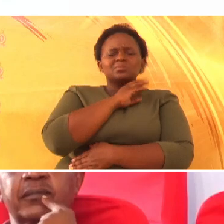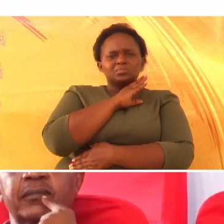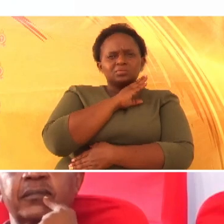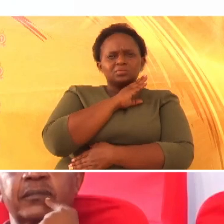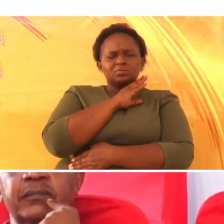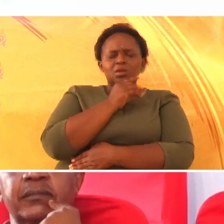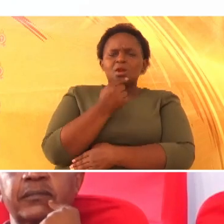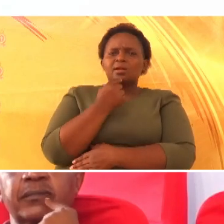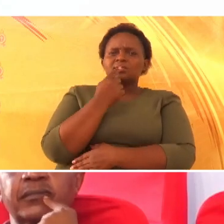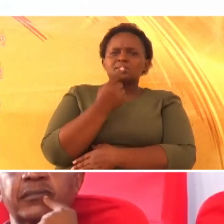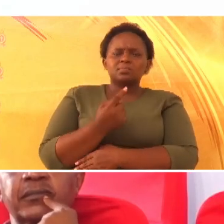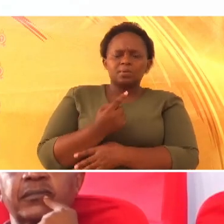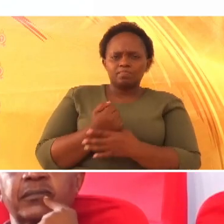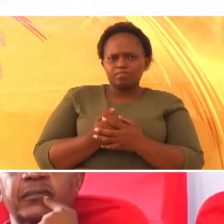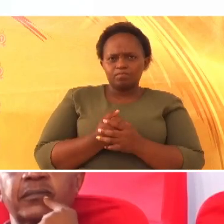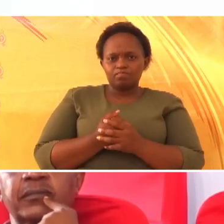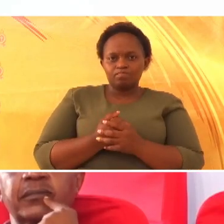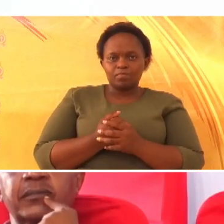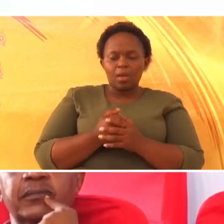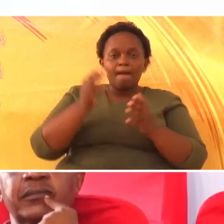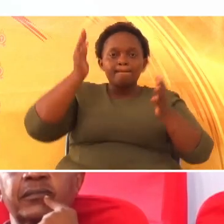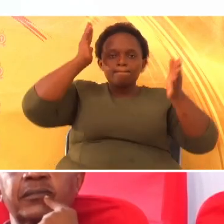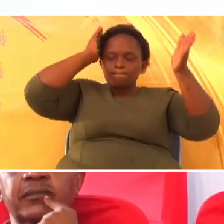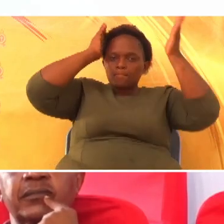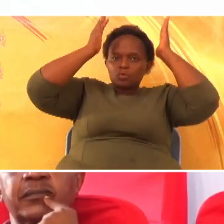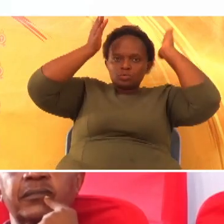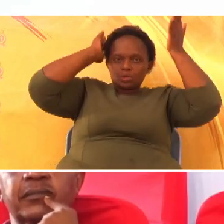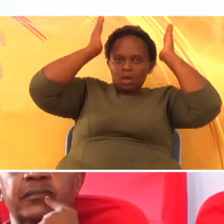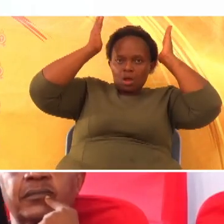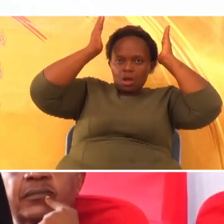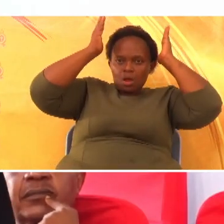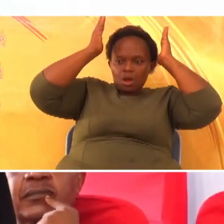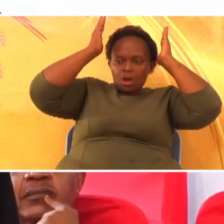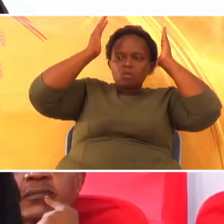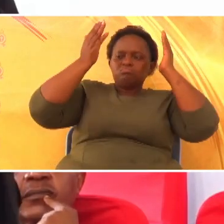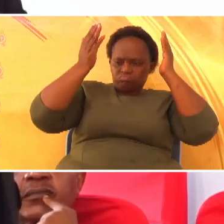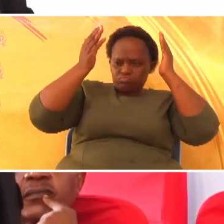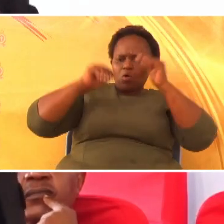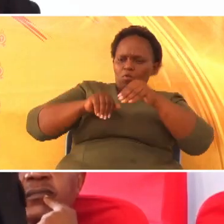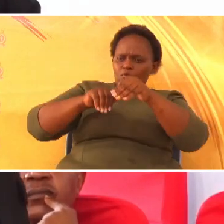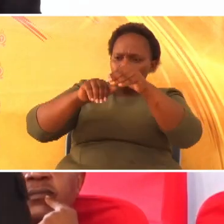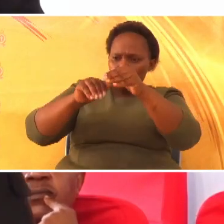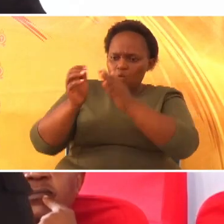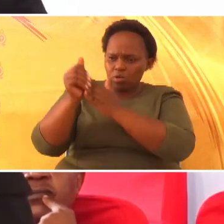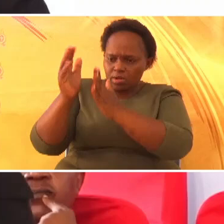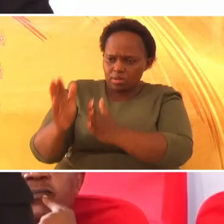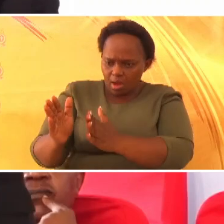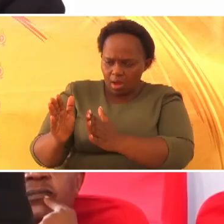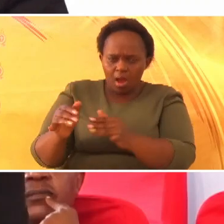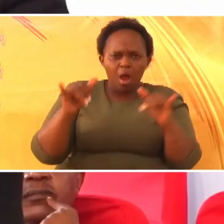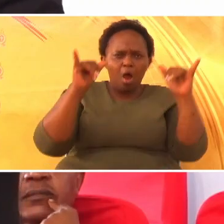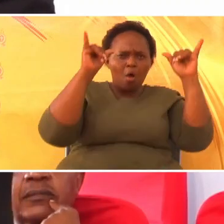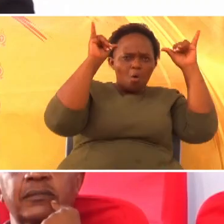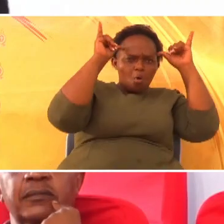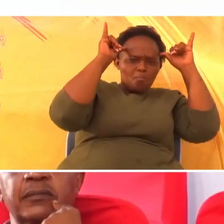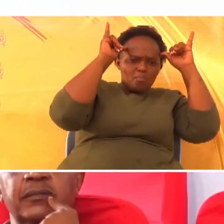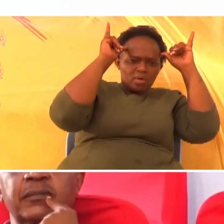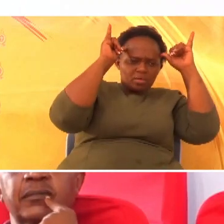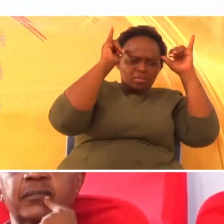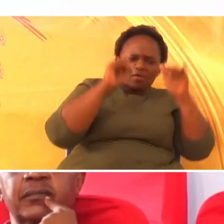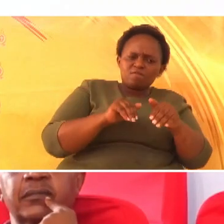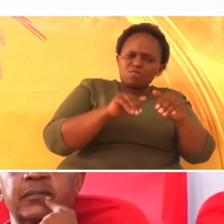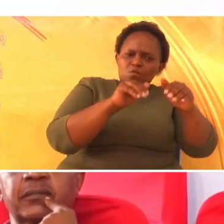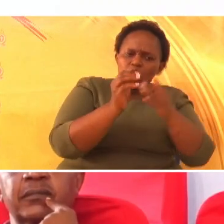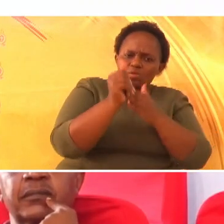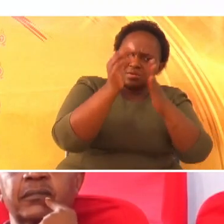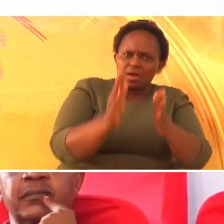Anasema punda anaskiriza mkubawake. Ngobe anafanya vivyo